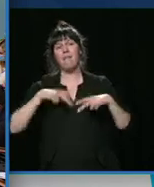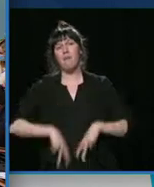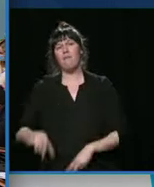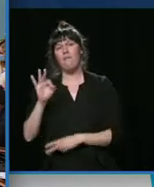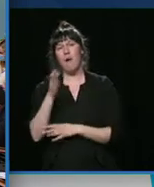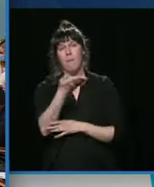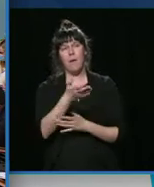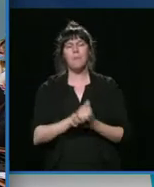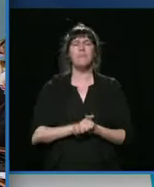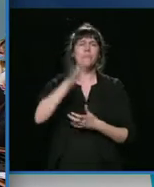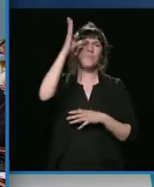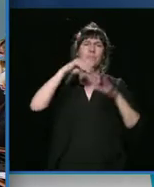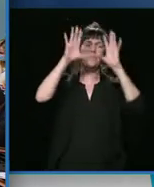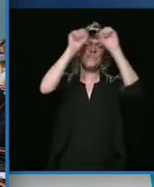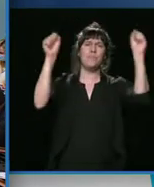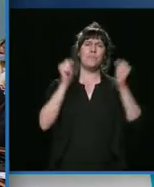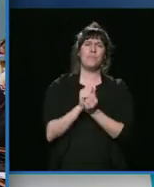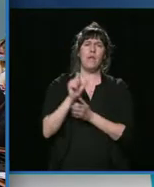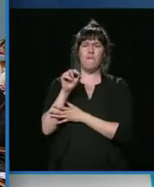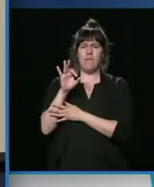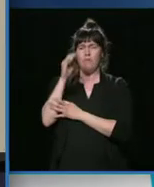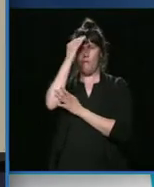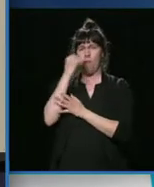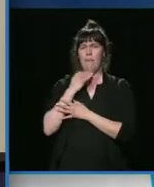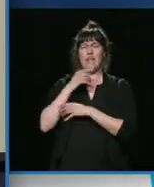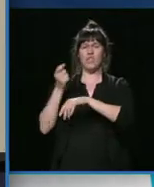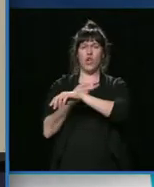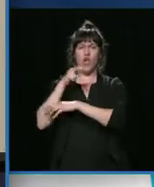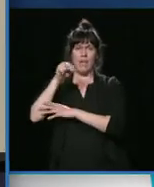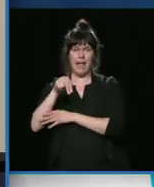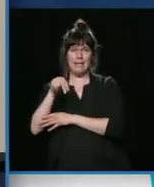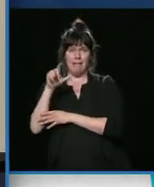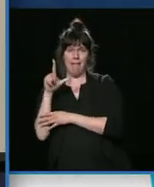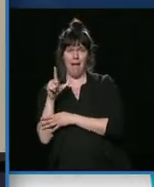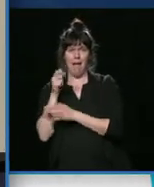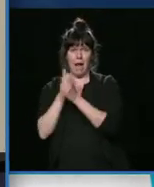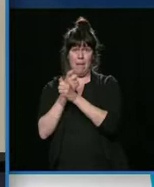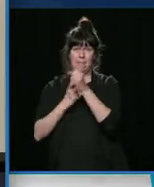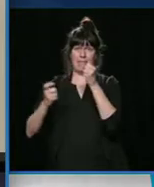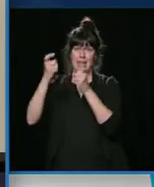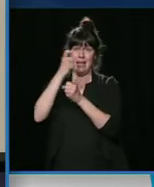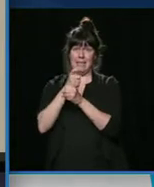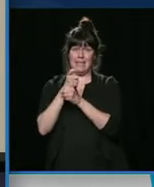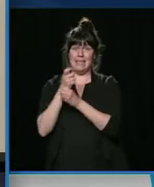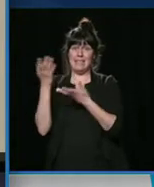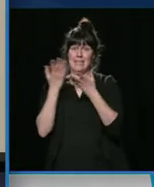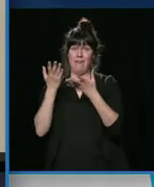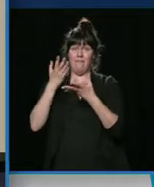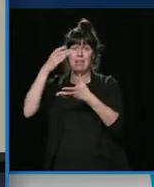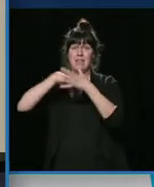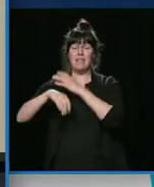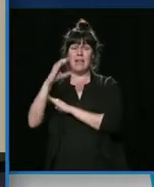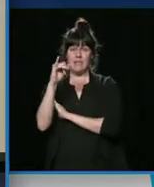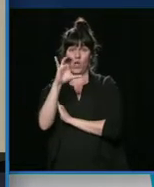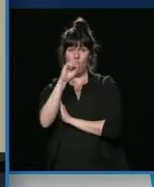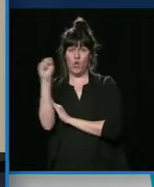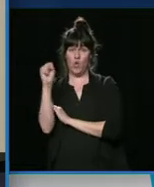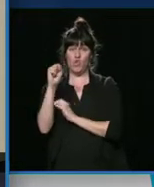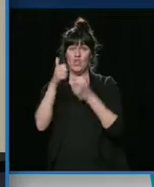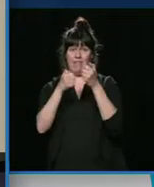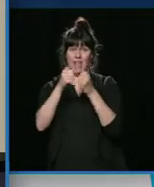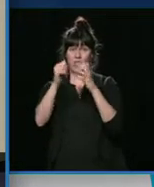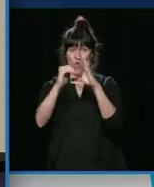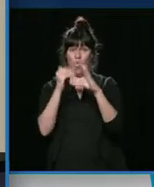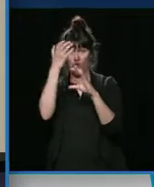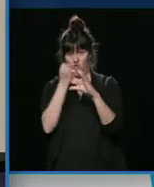M. le Président, le 29 mars, la Dr Nadine Larande, directrice des services professionnels au CIUSSS de l'Ouest de l'Île-de-Montréal, reçoit un texto, c'est trois lettres